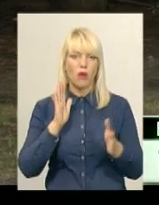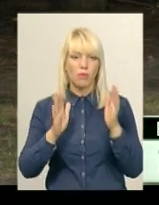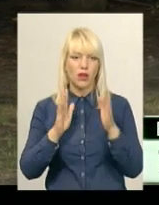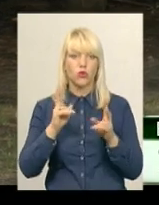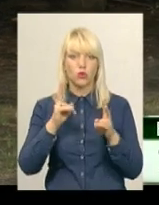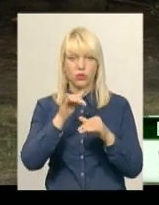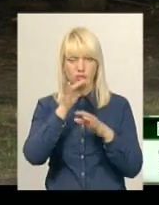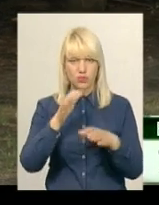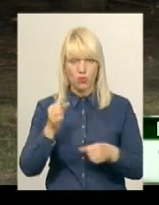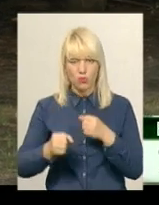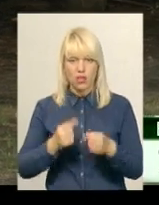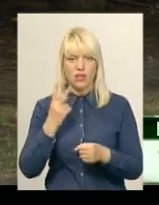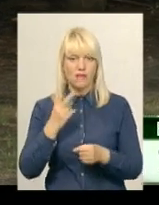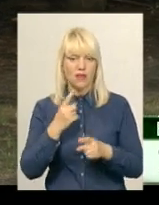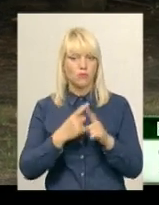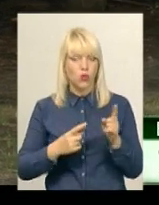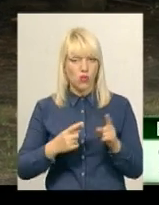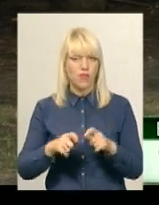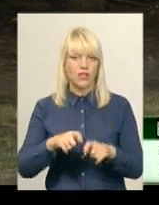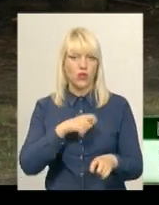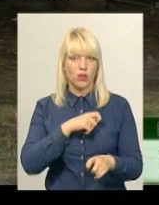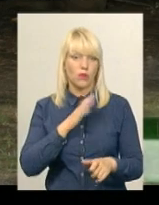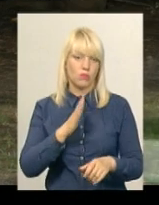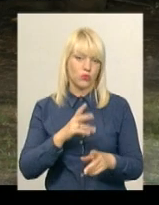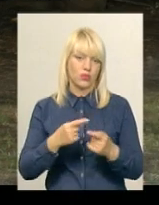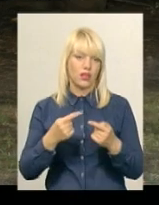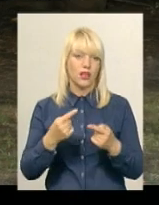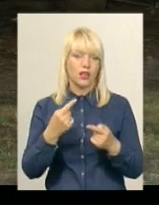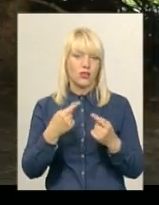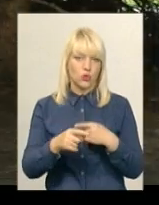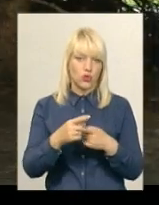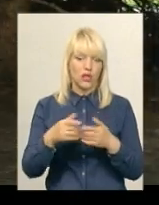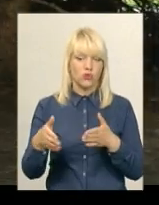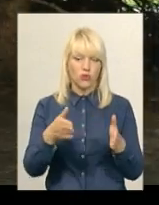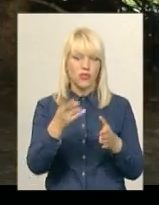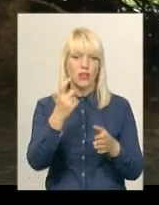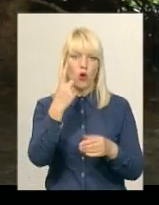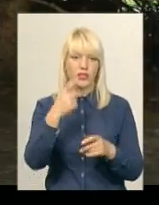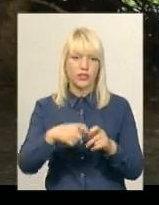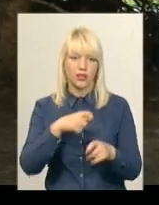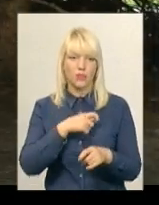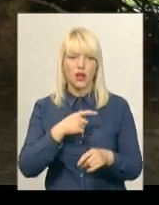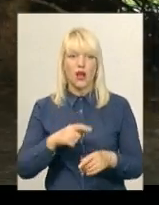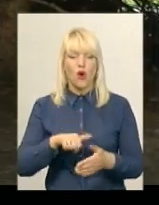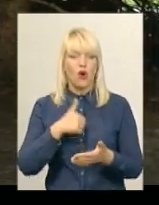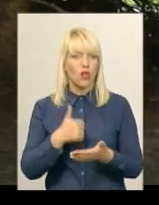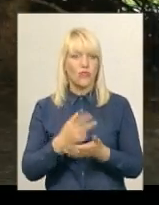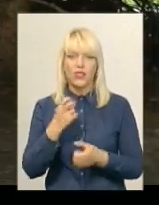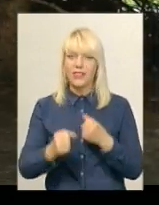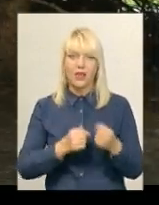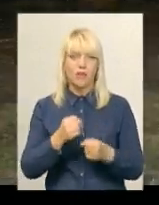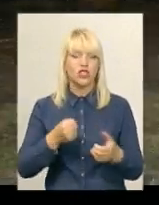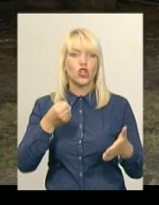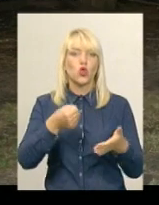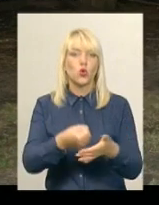тих, хто не зможе пробігти 2,5 кілометра, буде альтернативна траса на 1 кілометр. Основний девіз забігу – не біжи до лікаря, біжи разом з